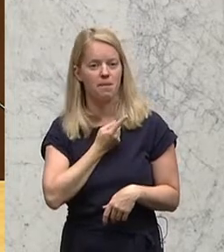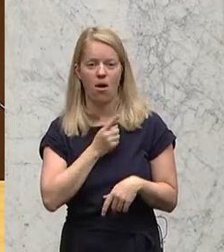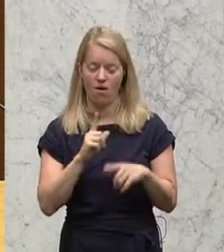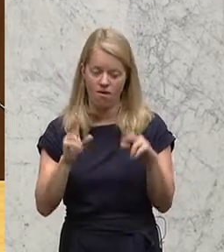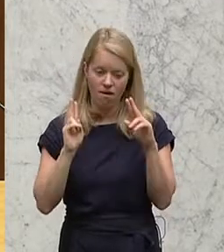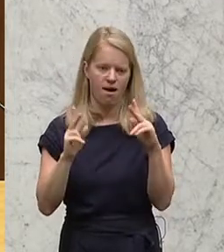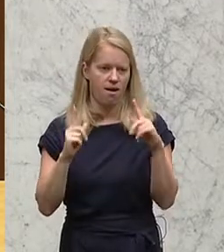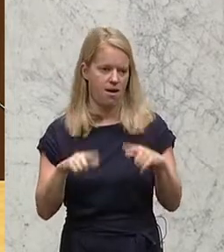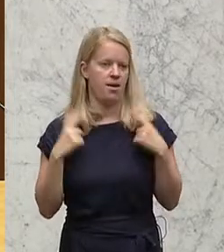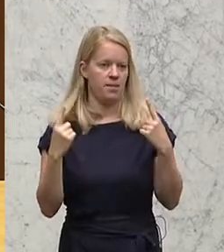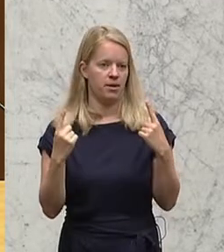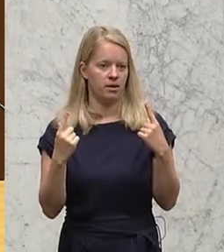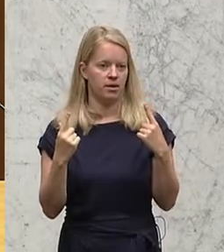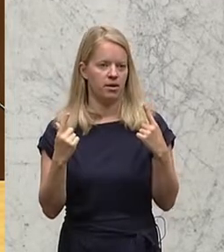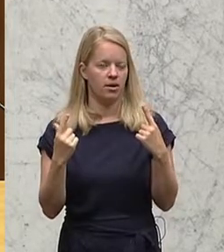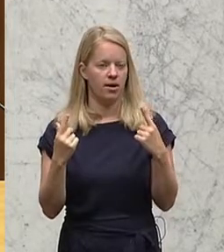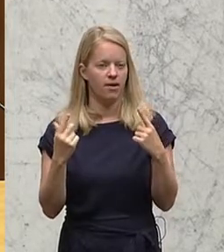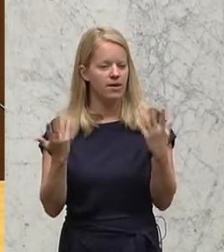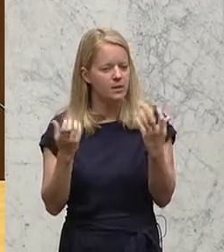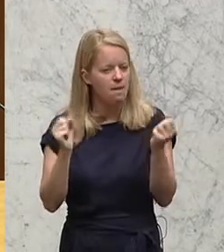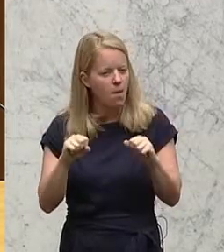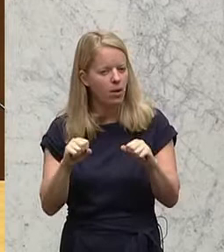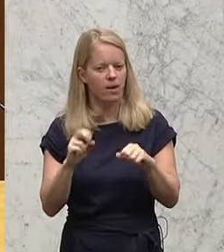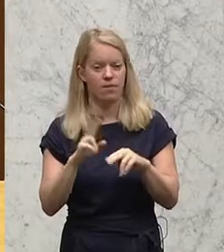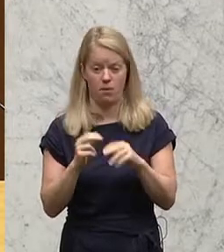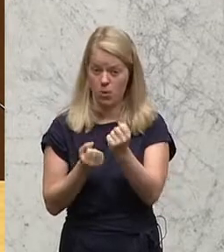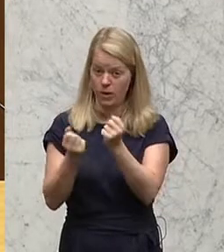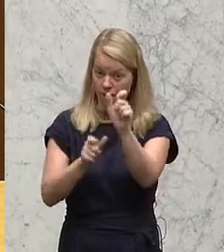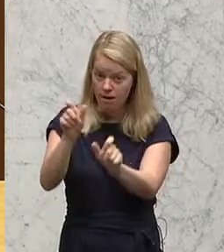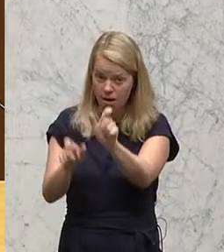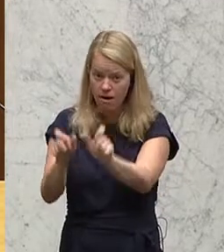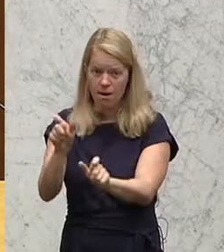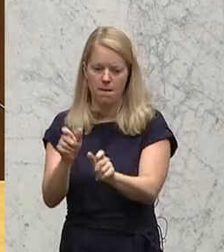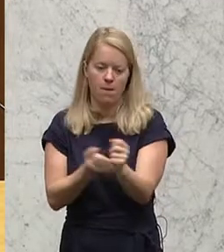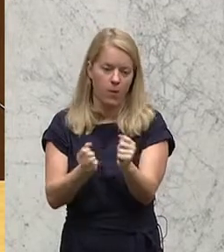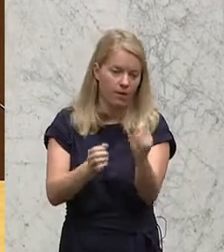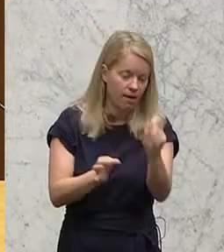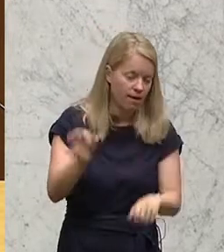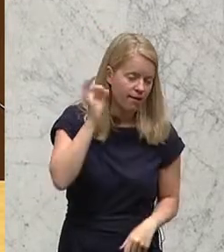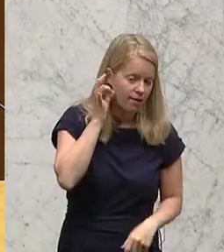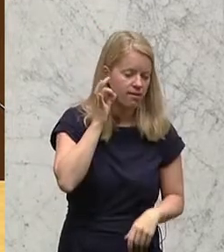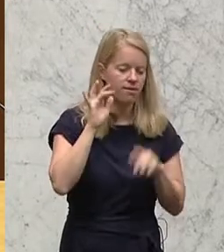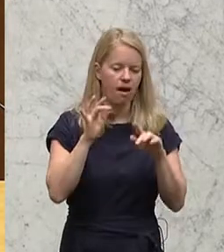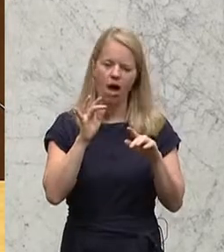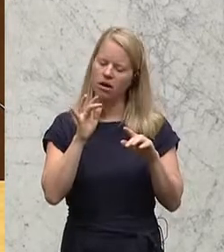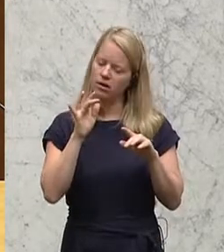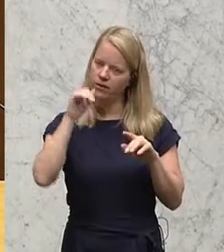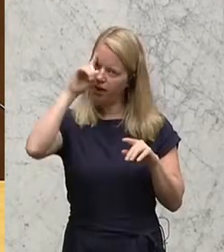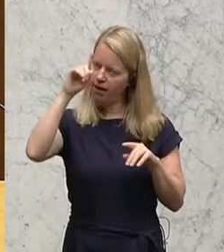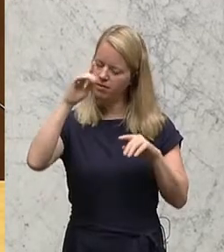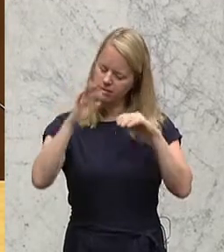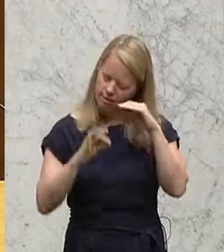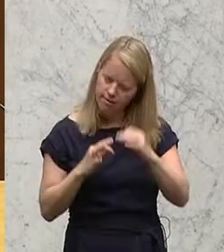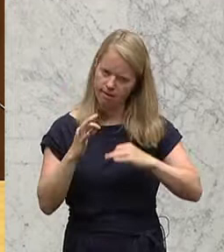dürfen, was möglich ist, wenn Politikerinnen und Politiker mit strategischem Denken, mit Respekt und mit